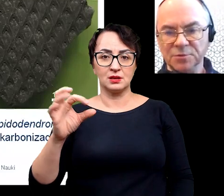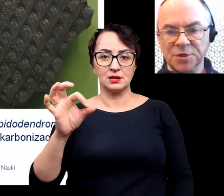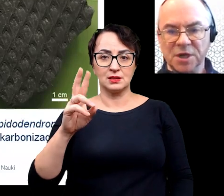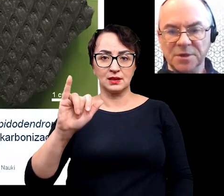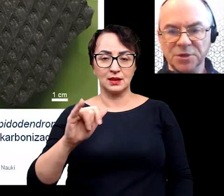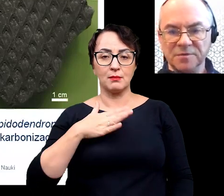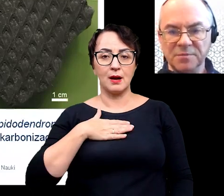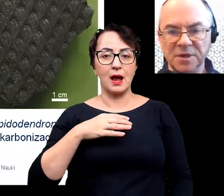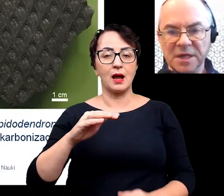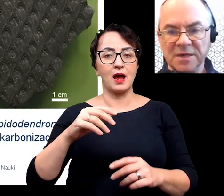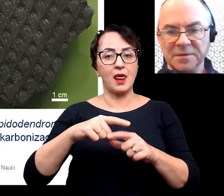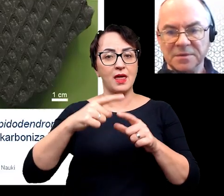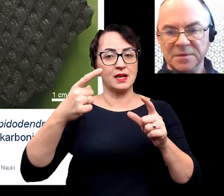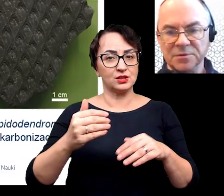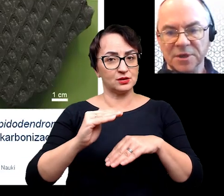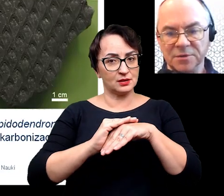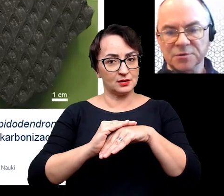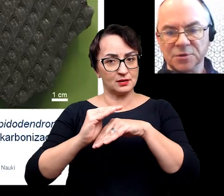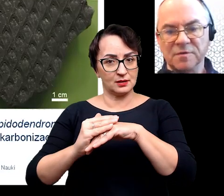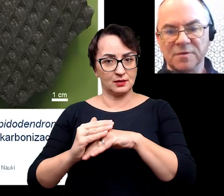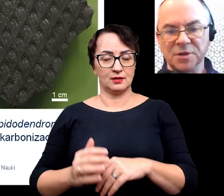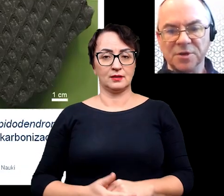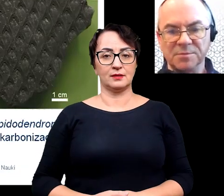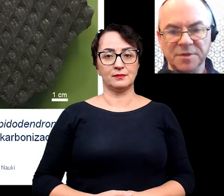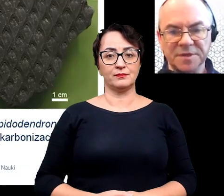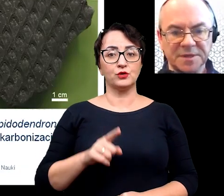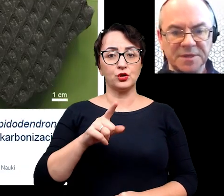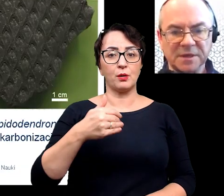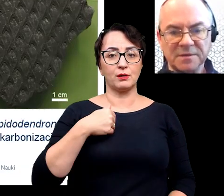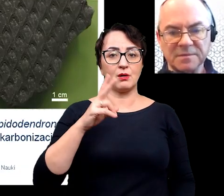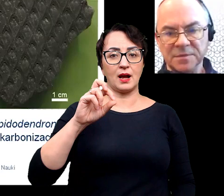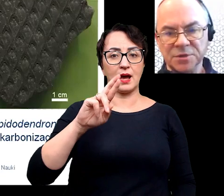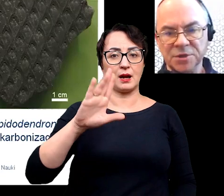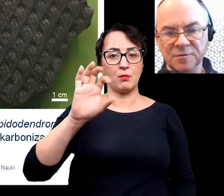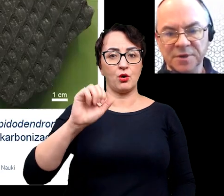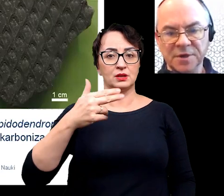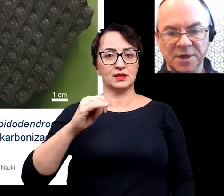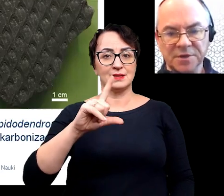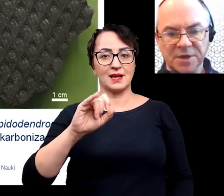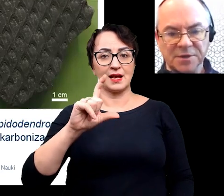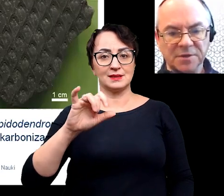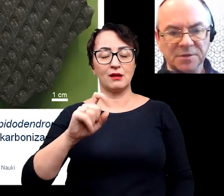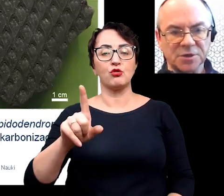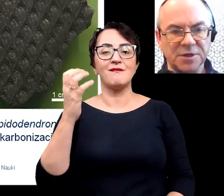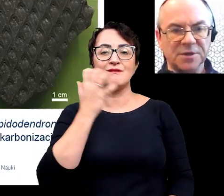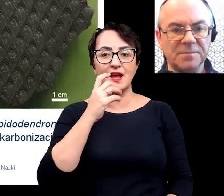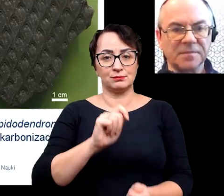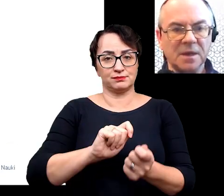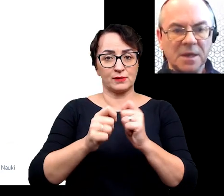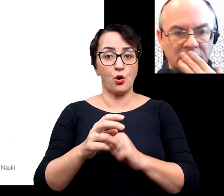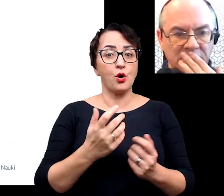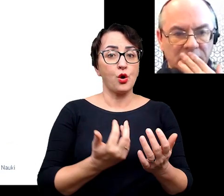odciśniętymi poduszczeszkami liściowymi. Tutaj doszło właśnie do karbonizacji, czyli uwęglenia tej tkanki